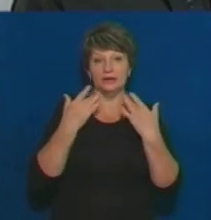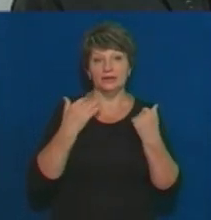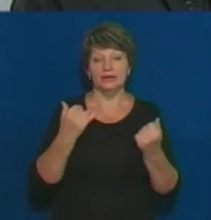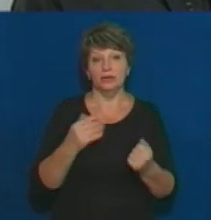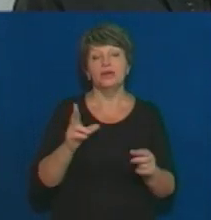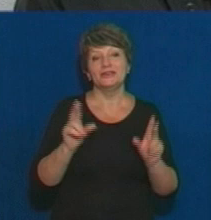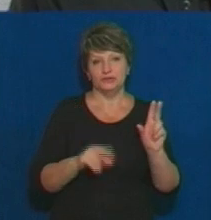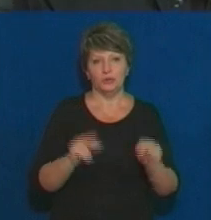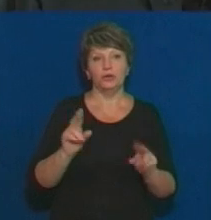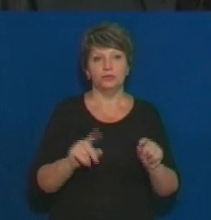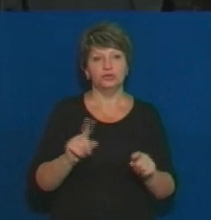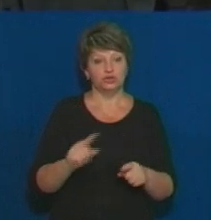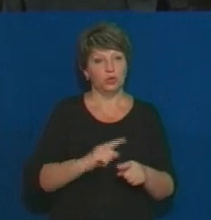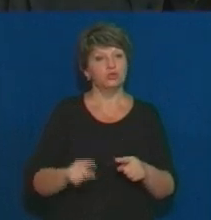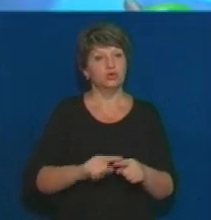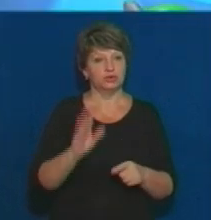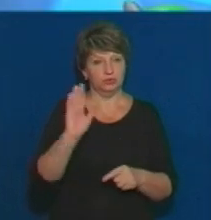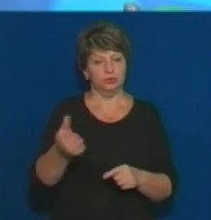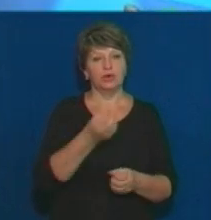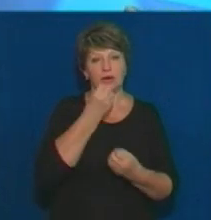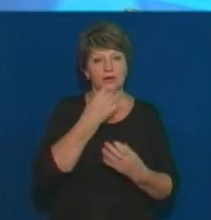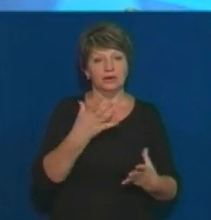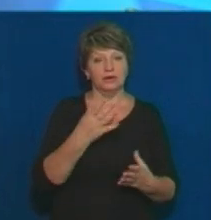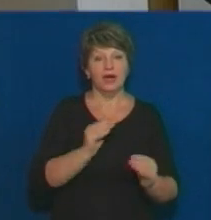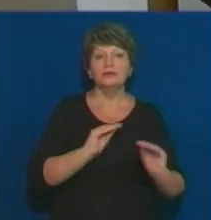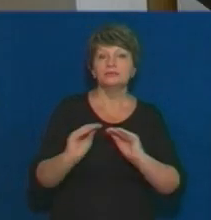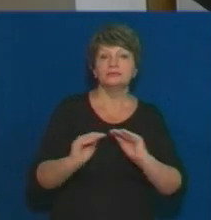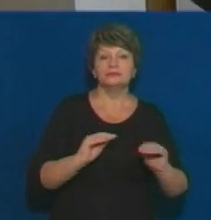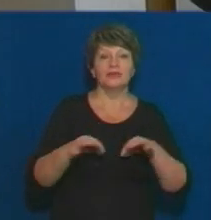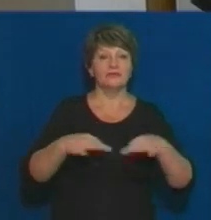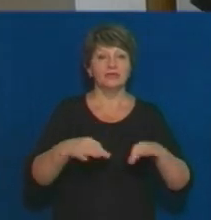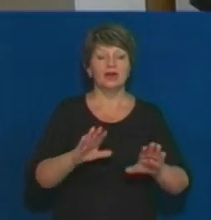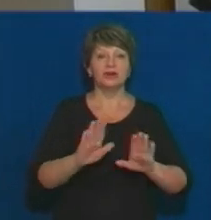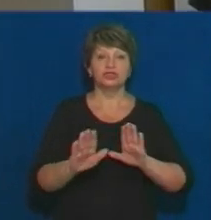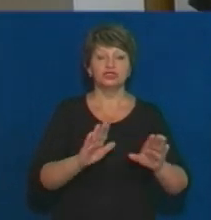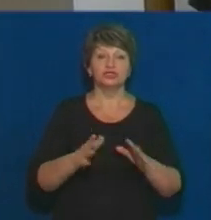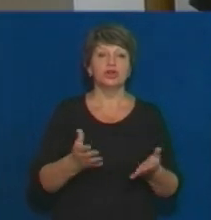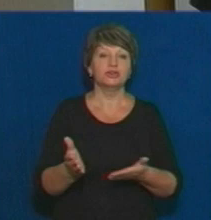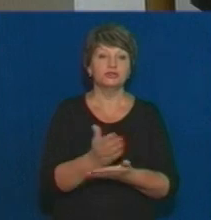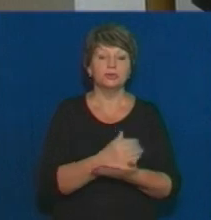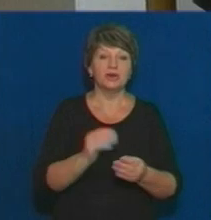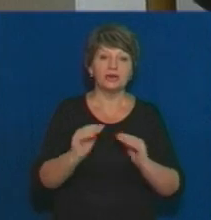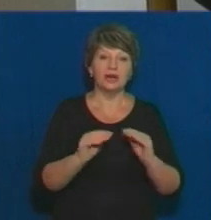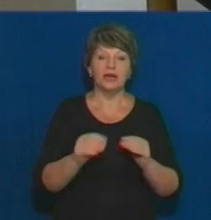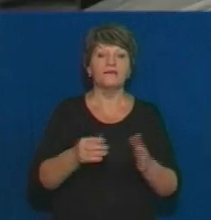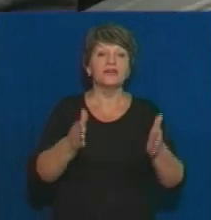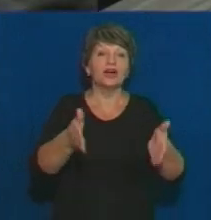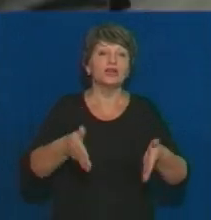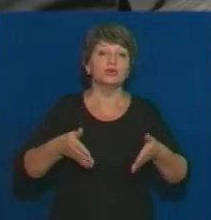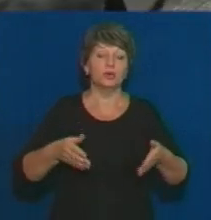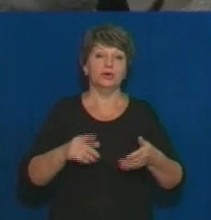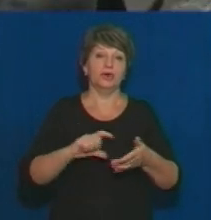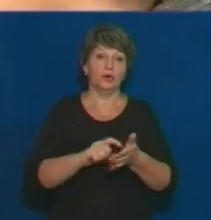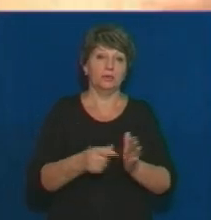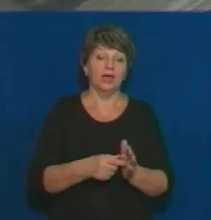І сподіваємось, що швидкість буде дуже сильна. Імпровізоване авто режисер збирає в коридорі телекомпанії. Її працівники не проти